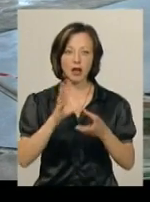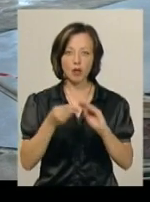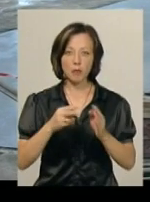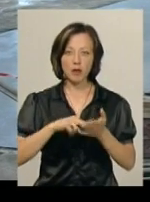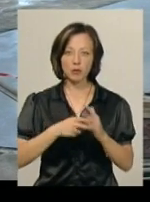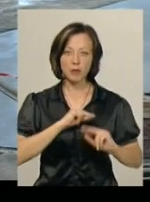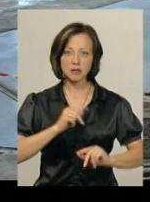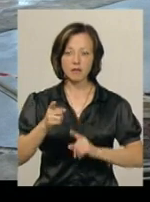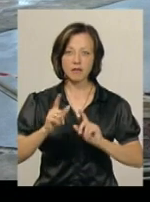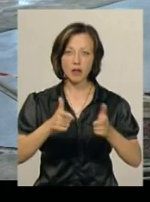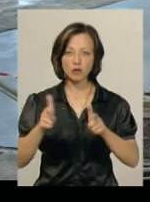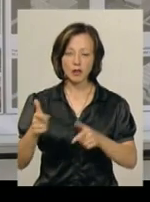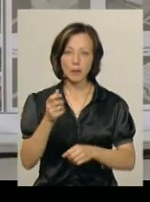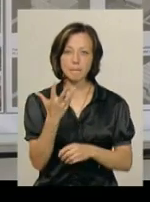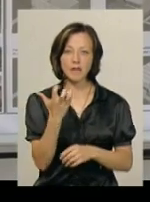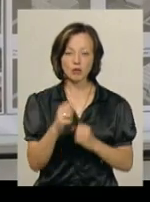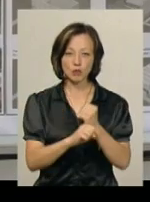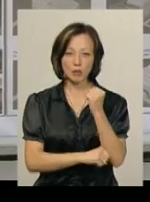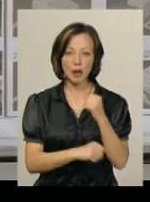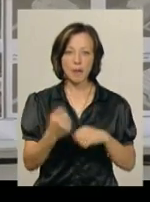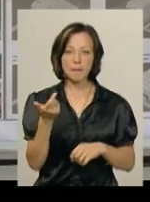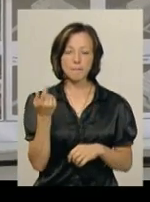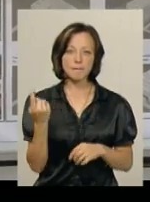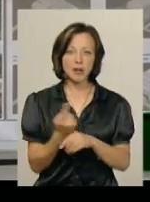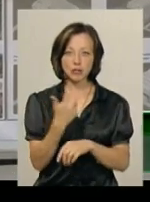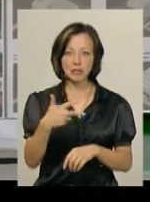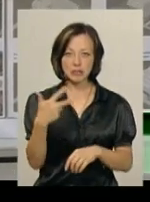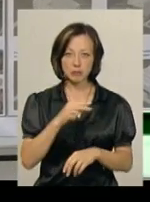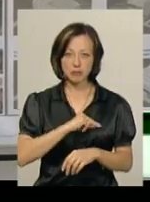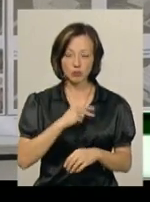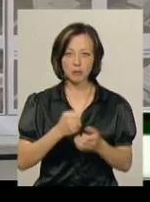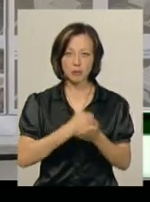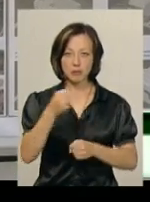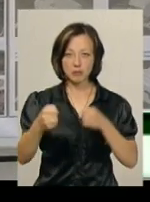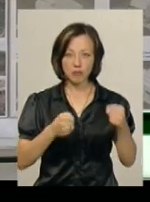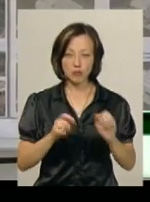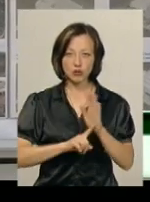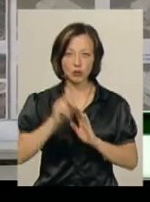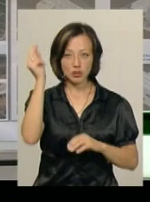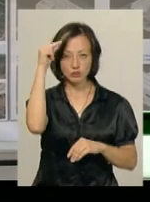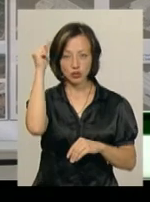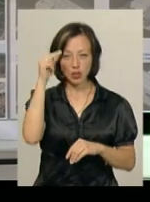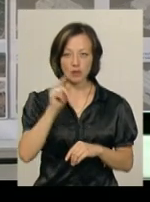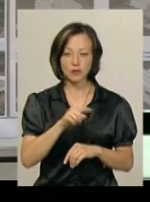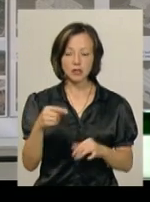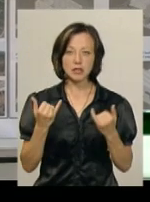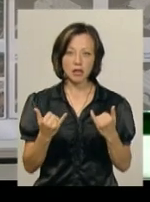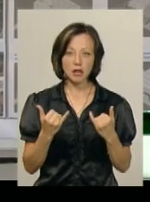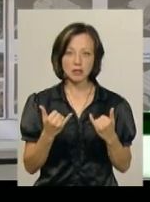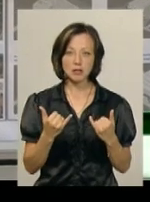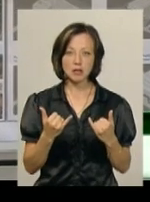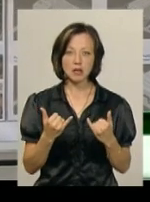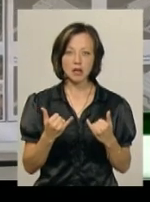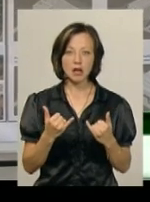працевлаштувати 500 робітників. Перших 30 працівників вже працевлаштовані і почалося навчання. Вони зараз проходять